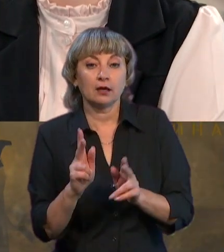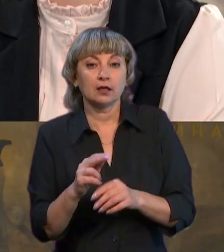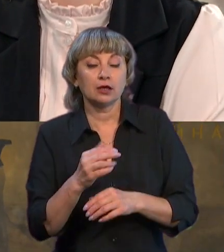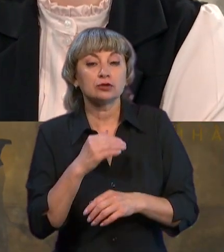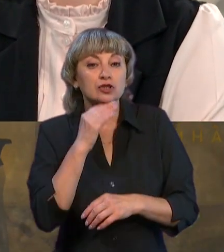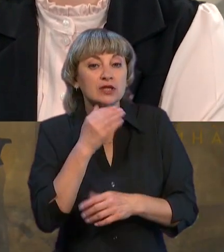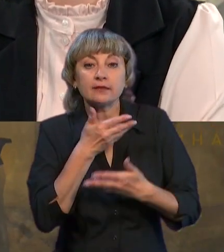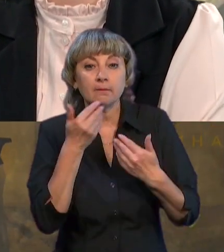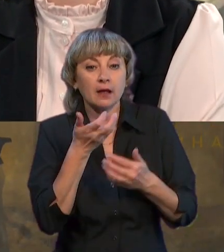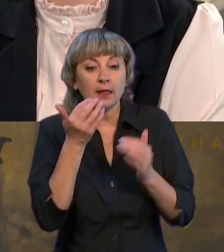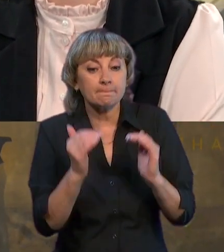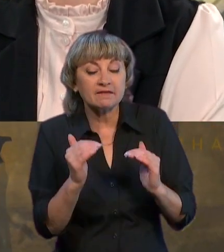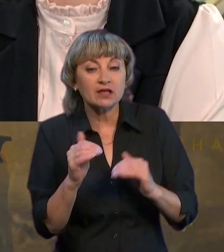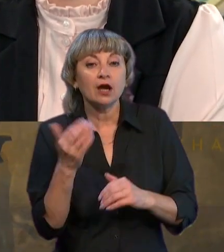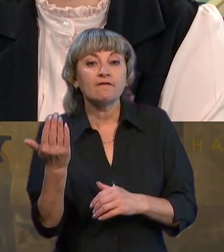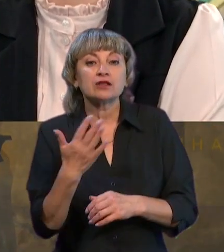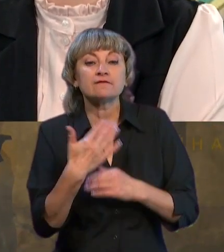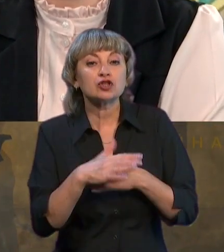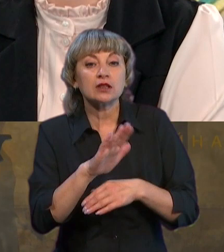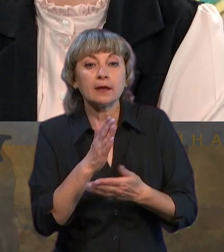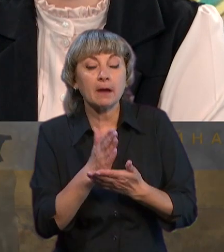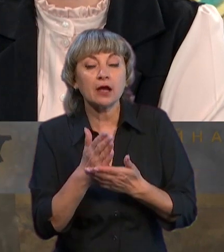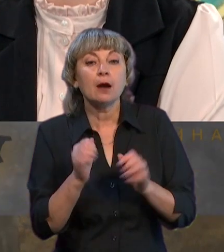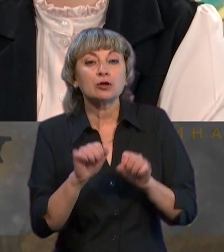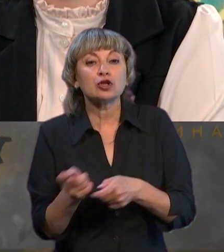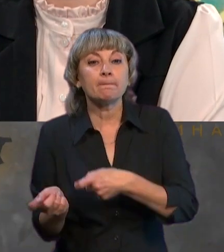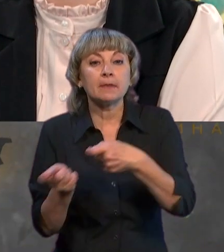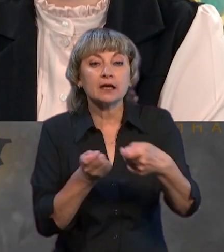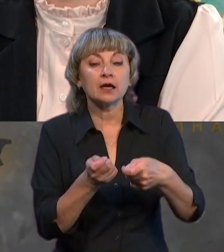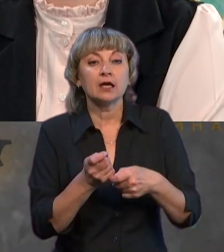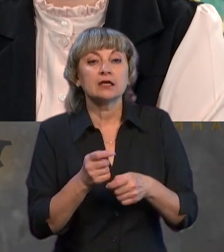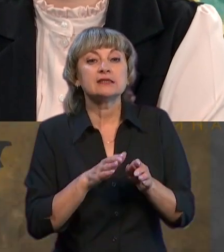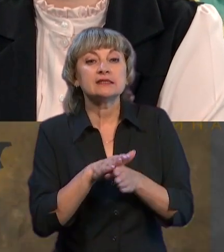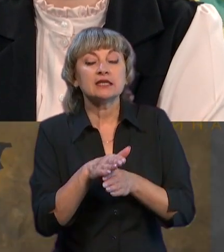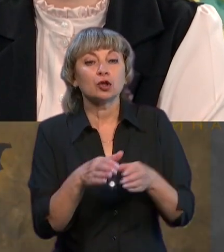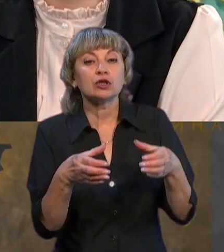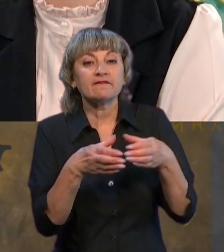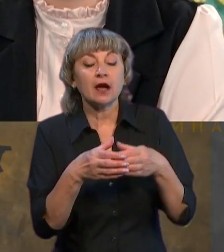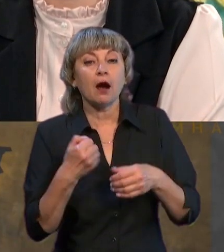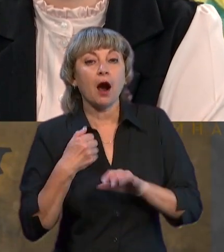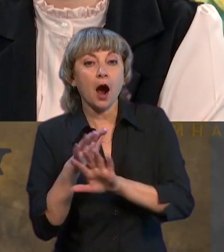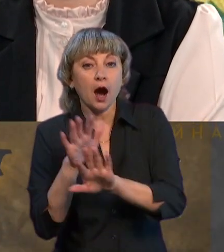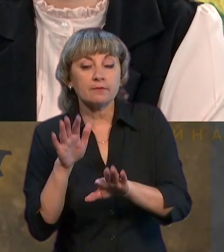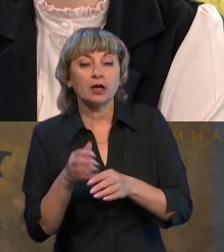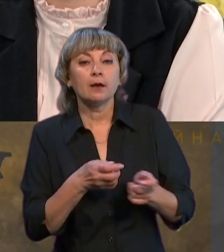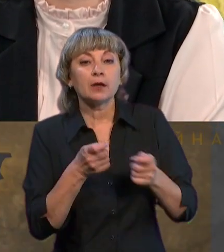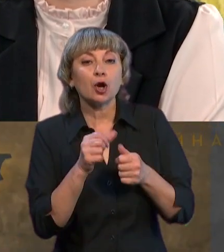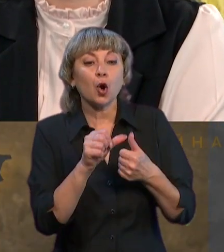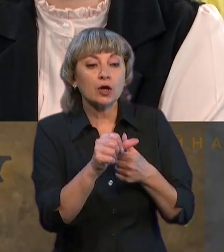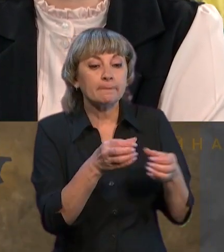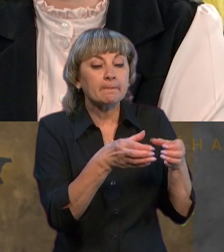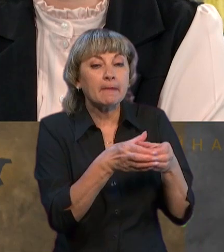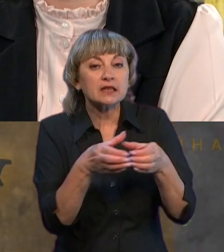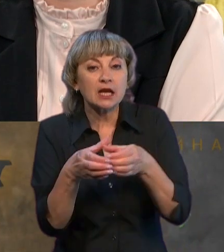нема на півдні, ми говоримо. Вони вже не мають можливості перекидати туди цілі дивізії, а тим більше армії. Перекидають окремі батальйони.